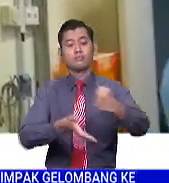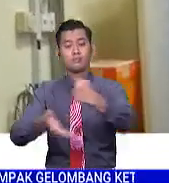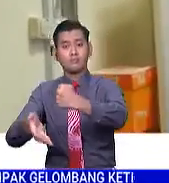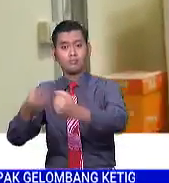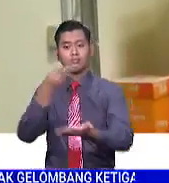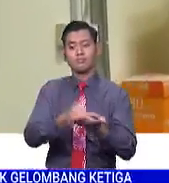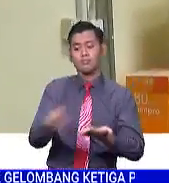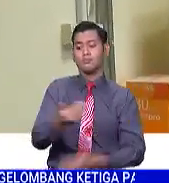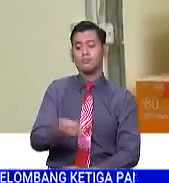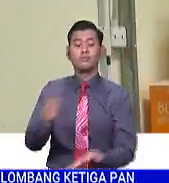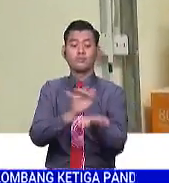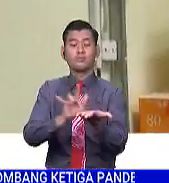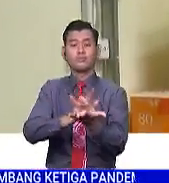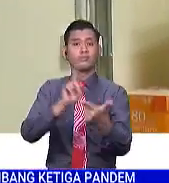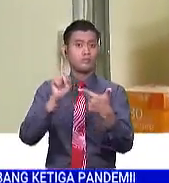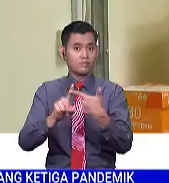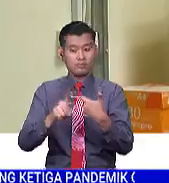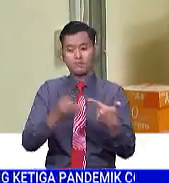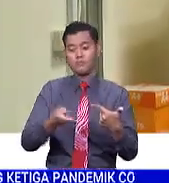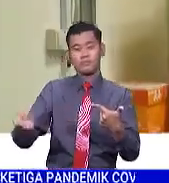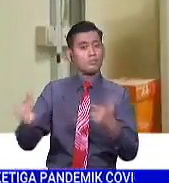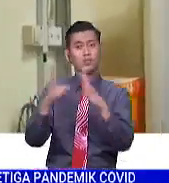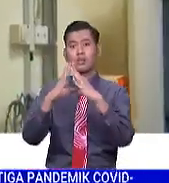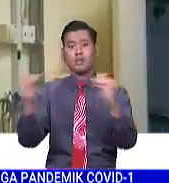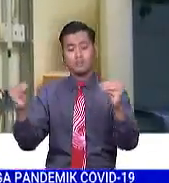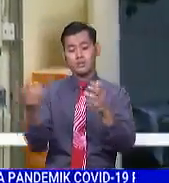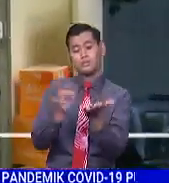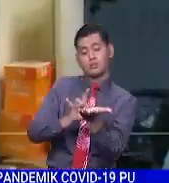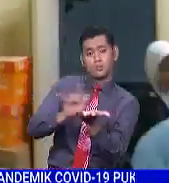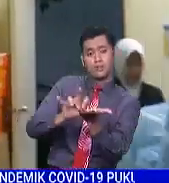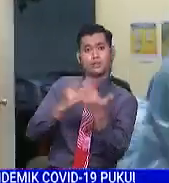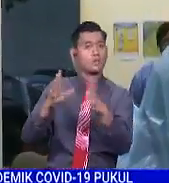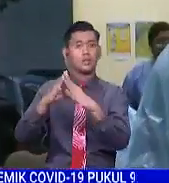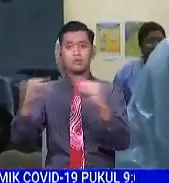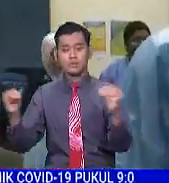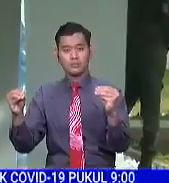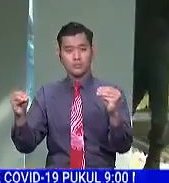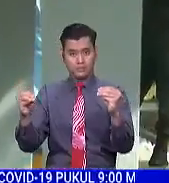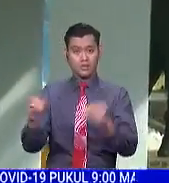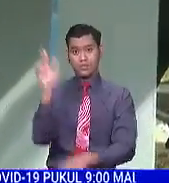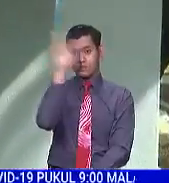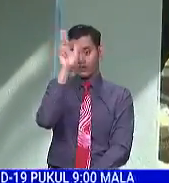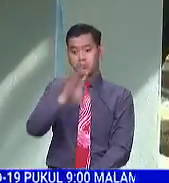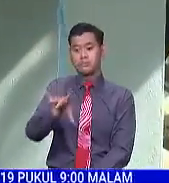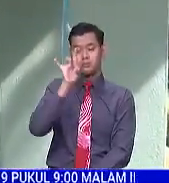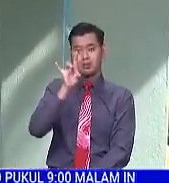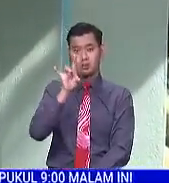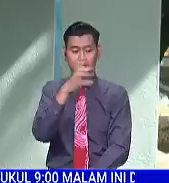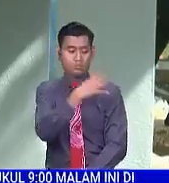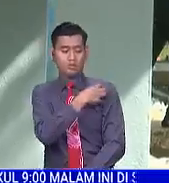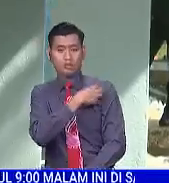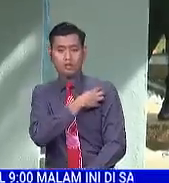peralatan, ubat dan bahan guna habis yang berkaitan. Kerajaan juga akan melantik pegawai perubatan secara kontrak